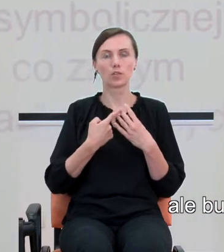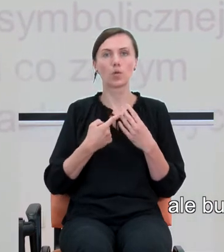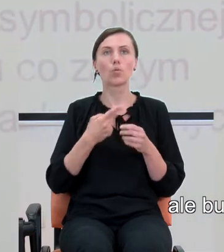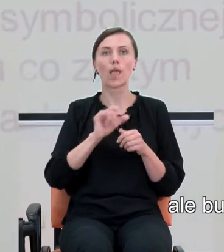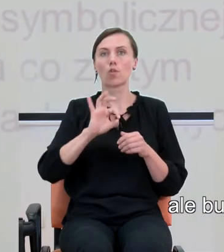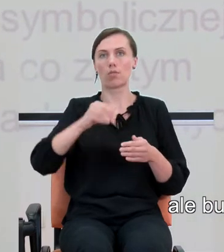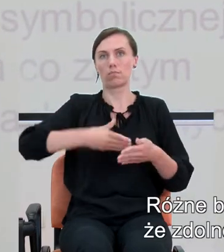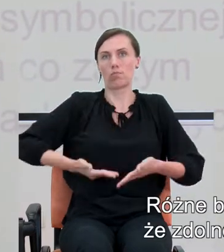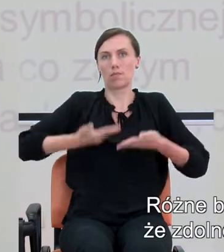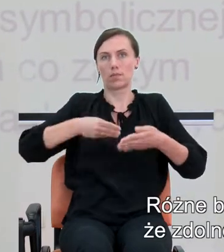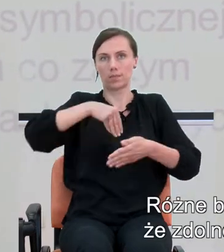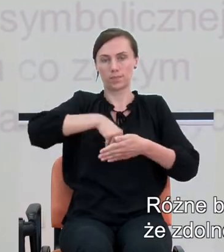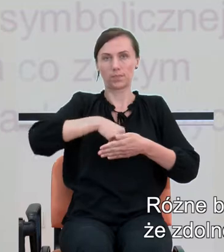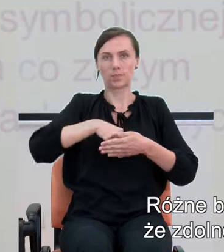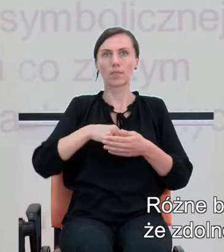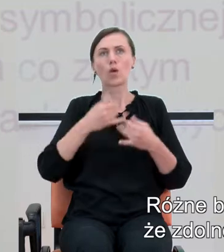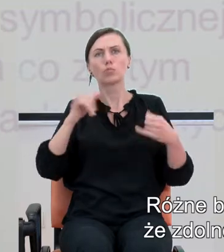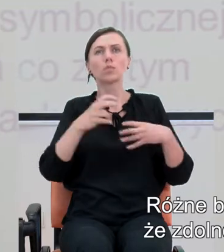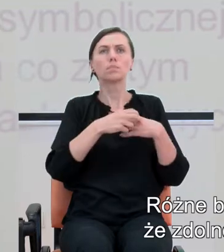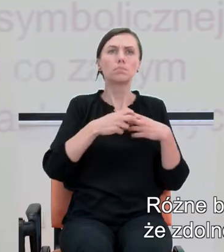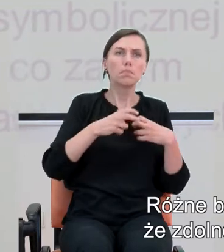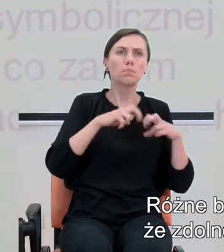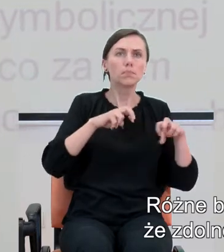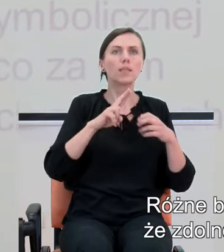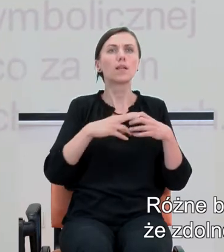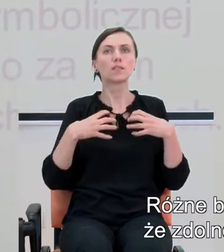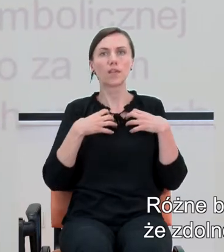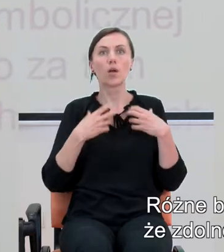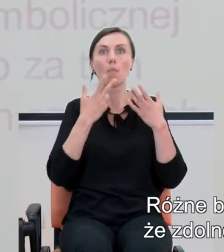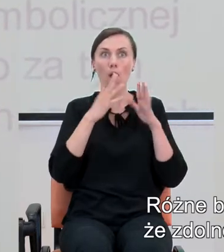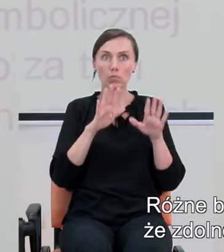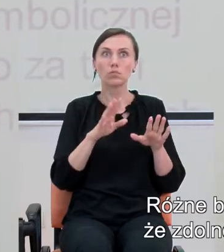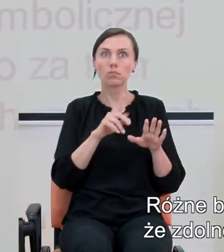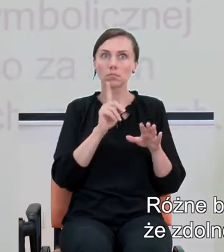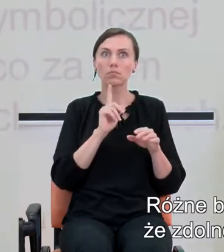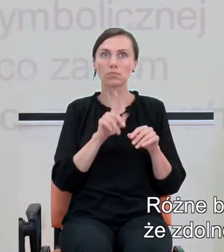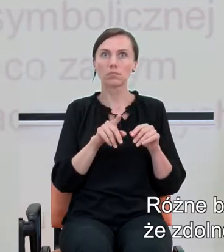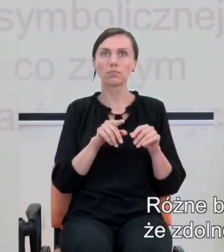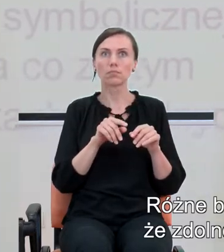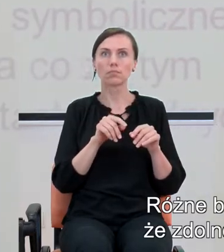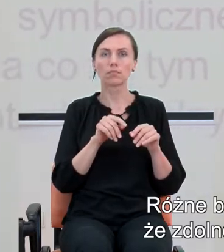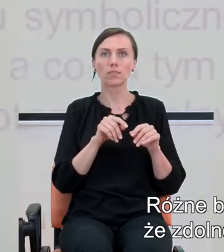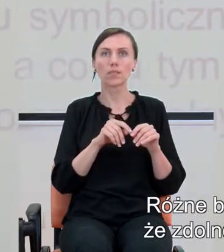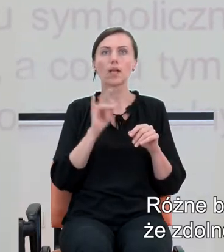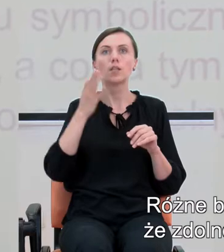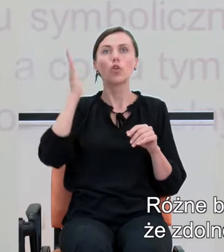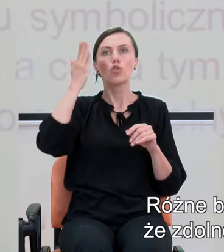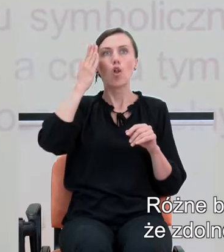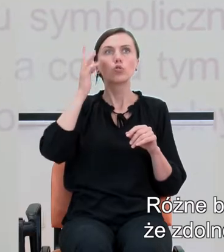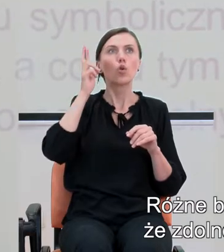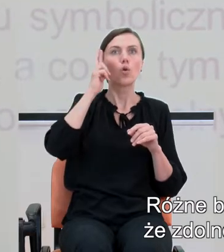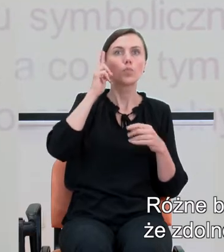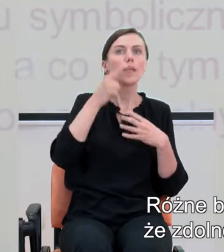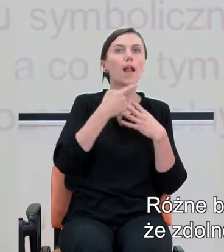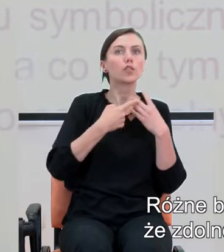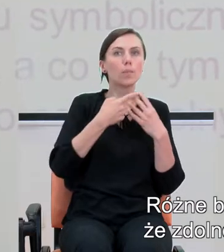prostu jest wrodzony. Różne badania, choćby na zwierzętach, wskazują, że zdolność rozumienia